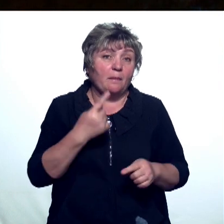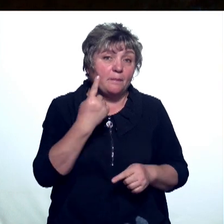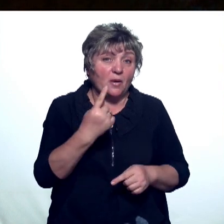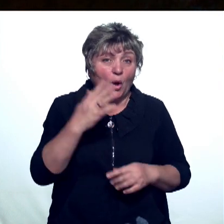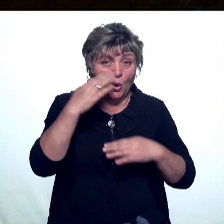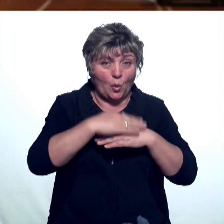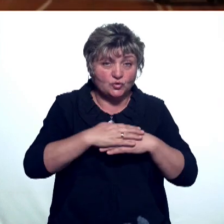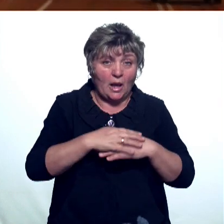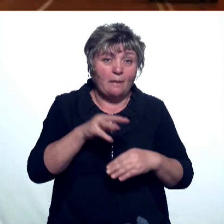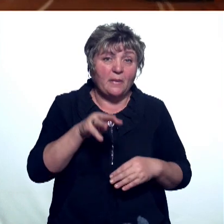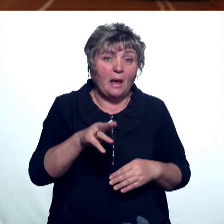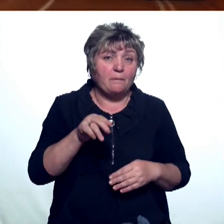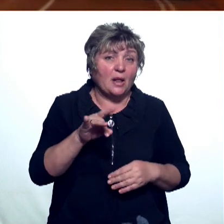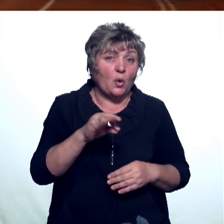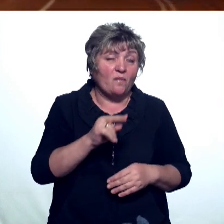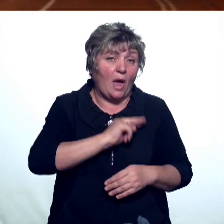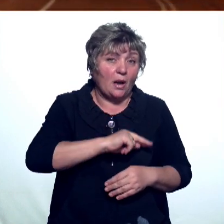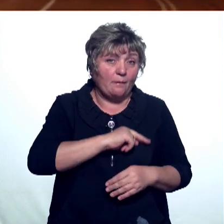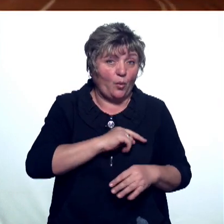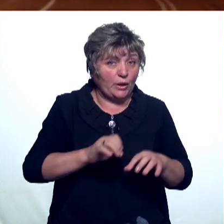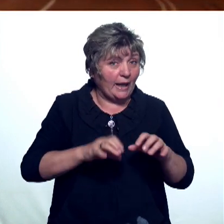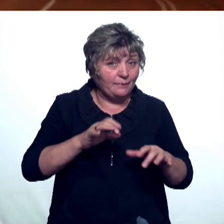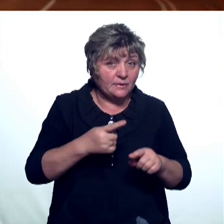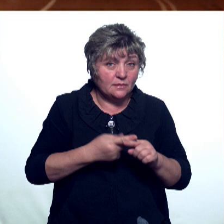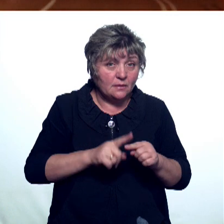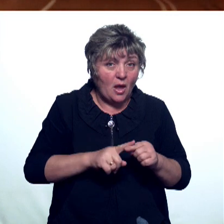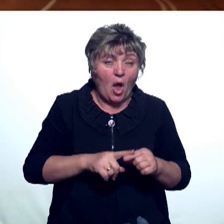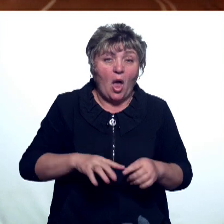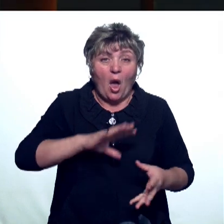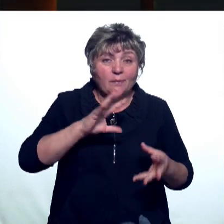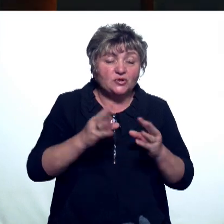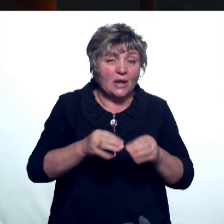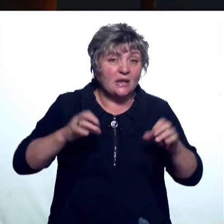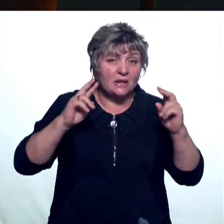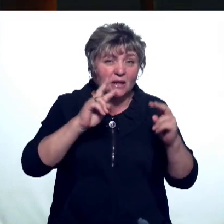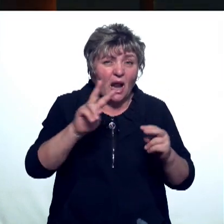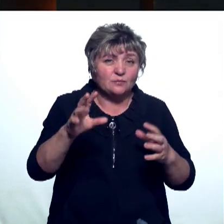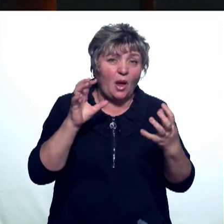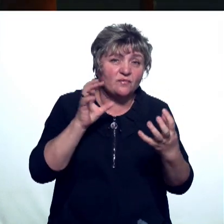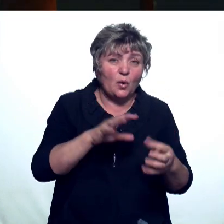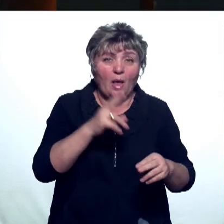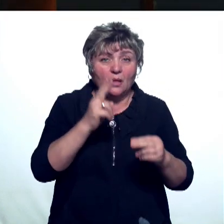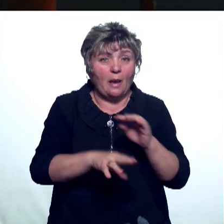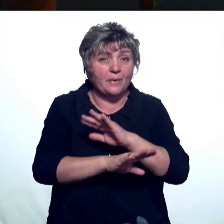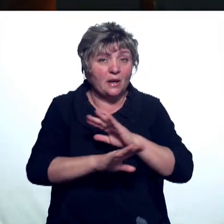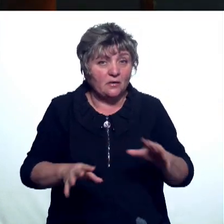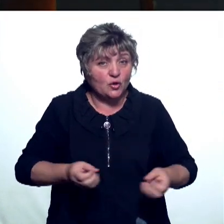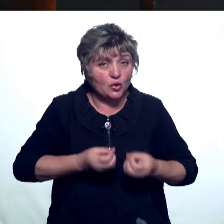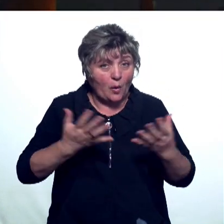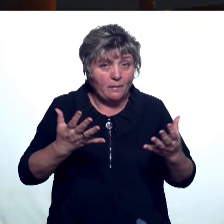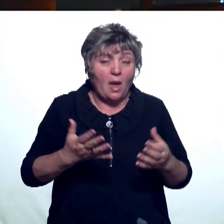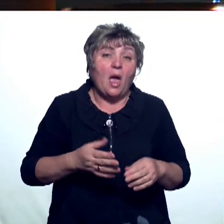ночи. На улице Михаила Петрова кипит работа. Поток машин и общественного транспорта на этом участке днем непрерывен. Поэтому